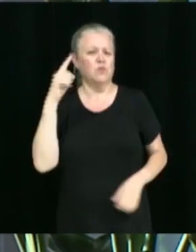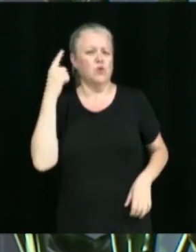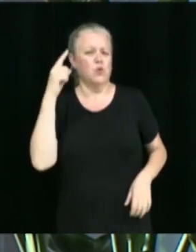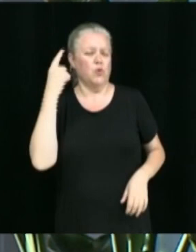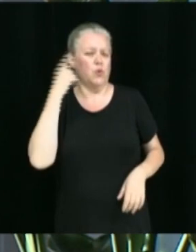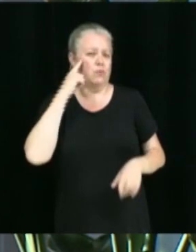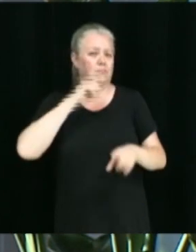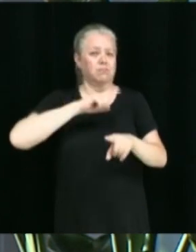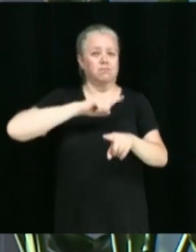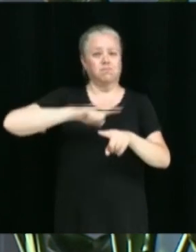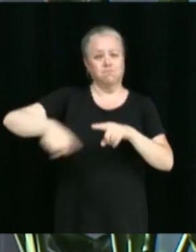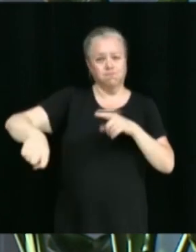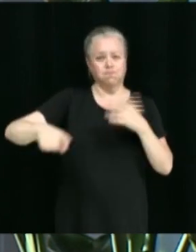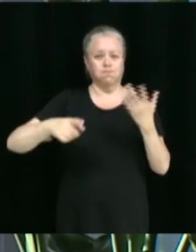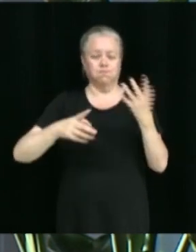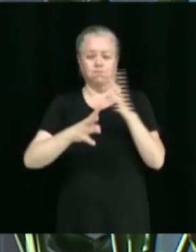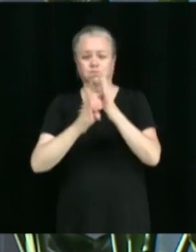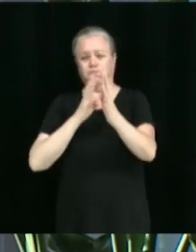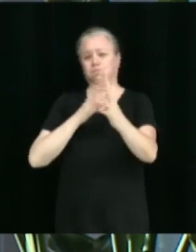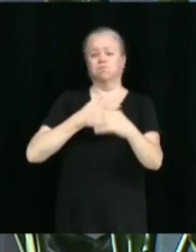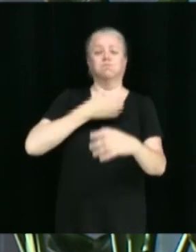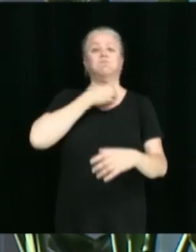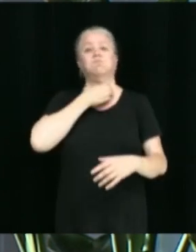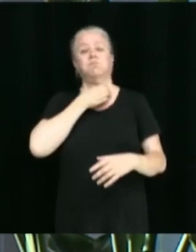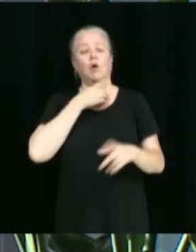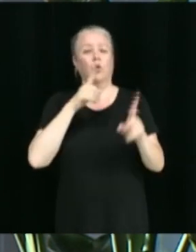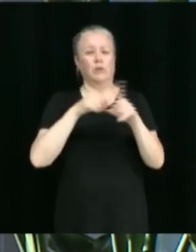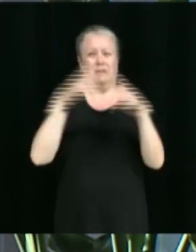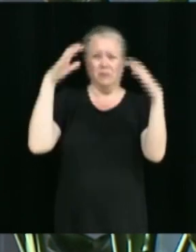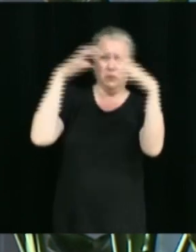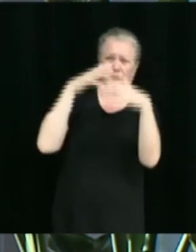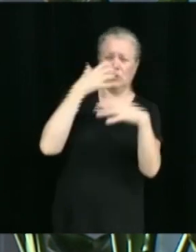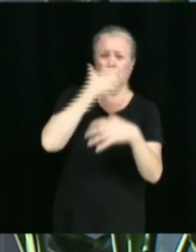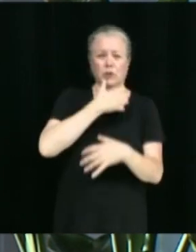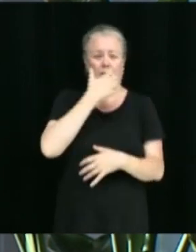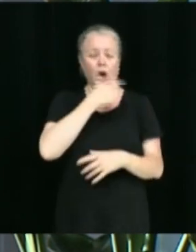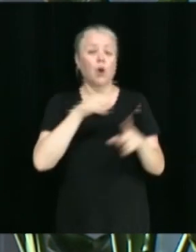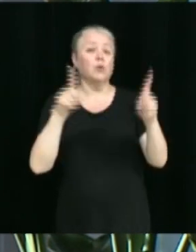des ruptures dans la trame urbaine, des îlots de chaleur et des démolitions de bâtiments.